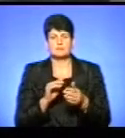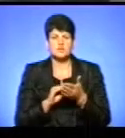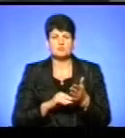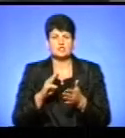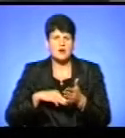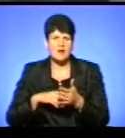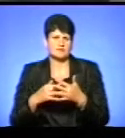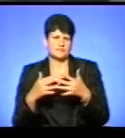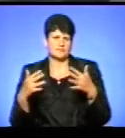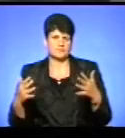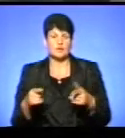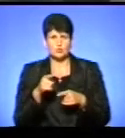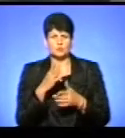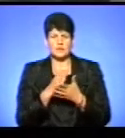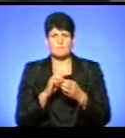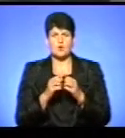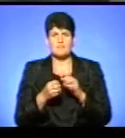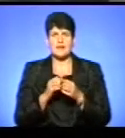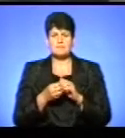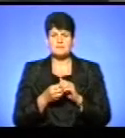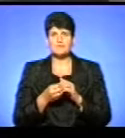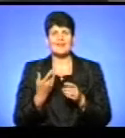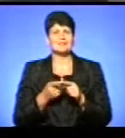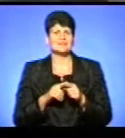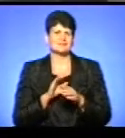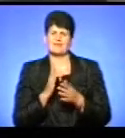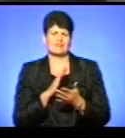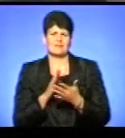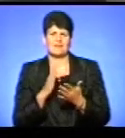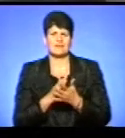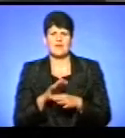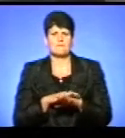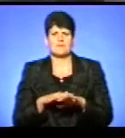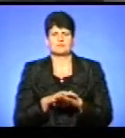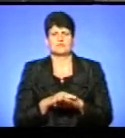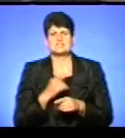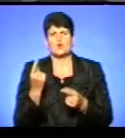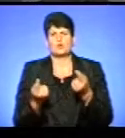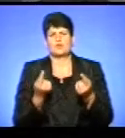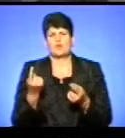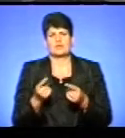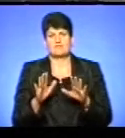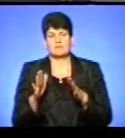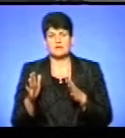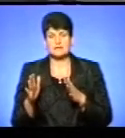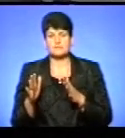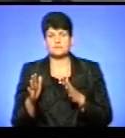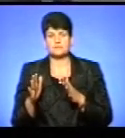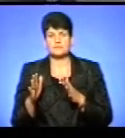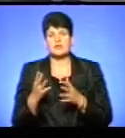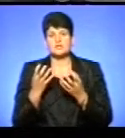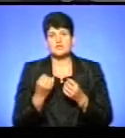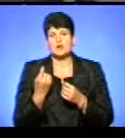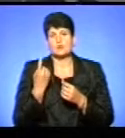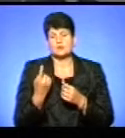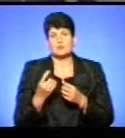і таке інше. Тут є певні проблеми, але це не є масові, це в основному подинокі випадки. Ще однією характерною проблемою та